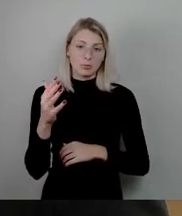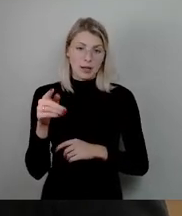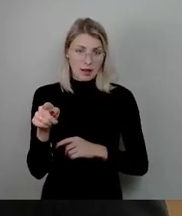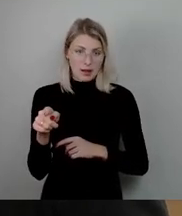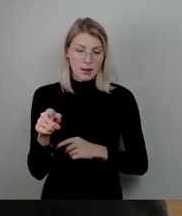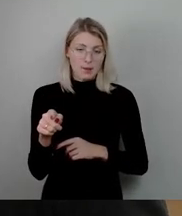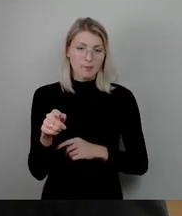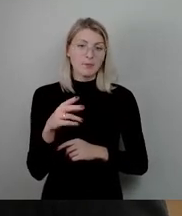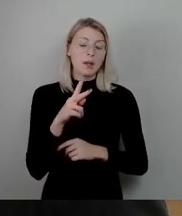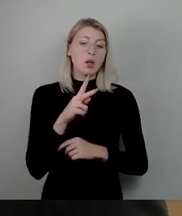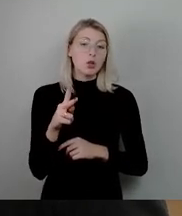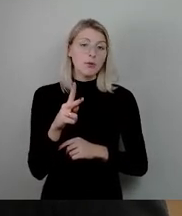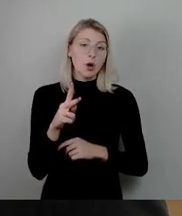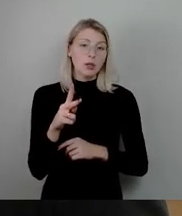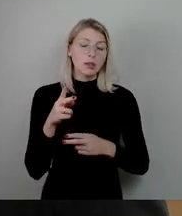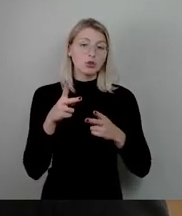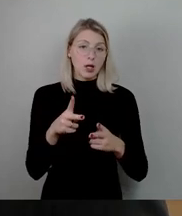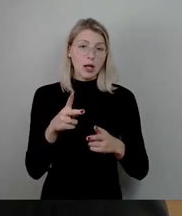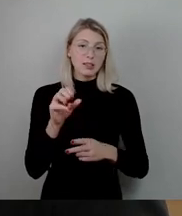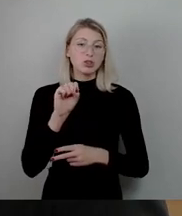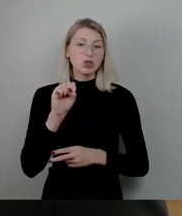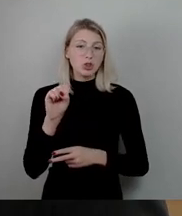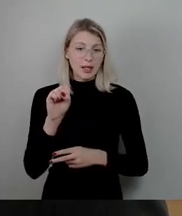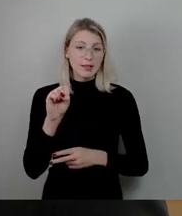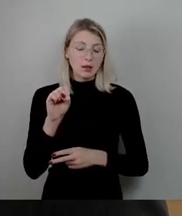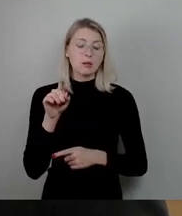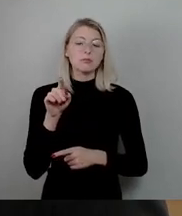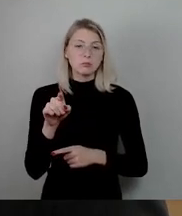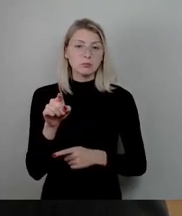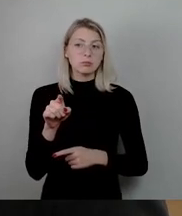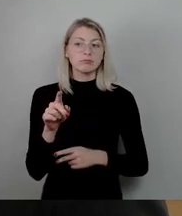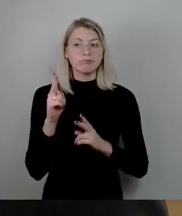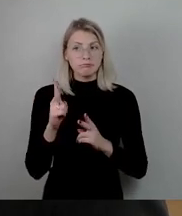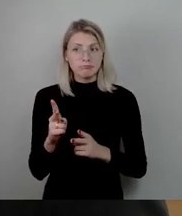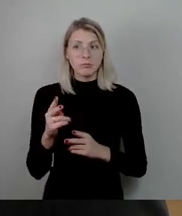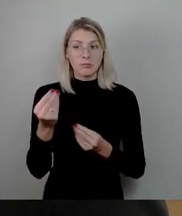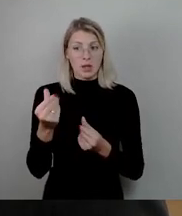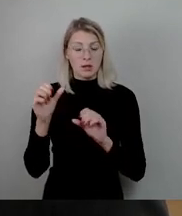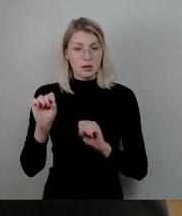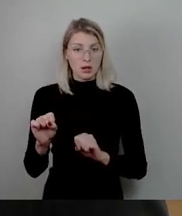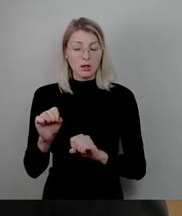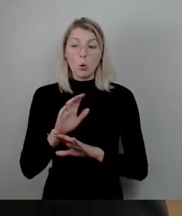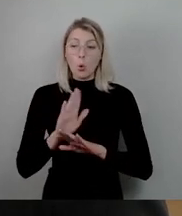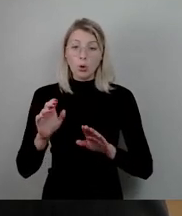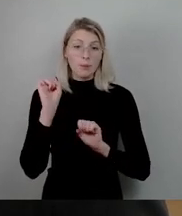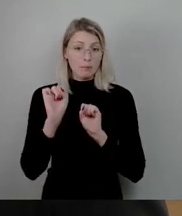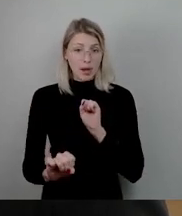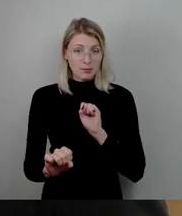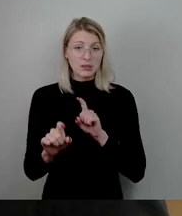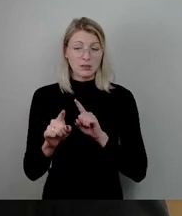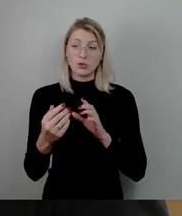in Striesen macht sich das erheblich bemerkbar. Ohne Bremse wäre die neue Warmmiete